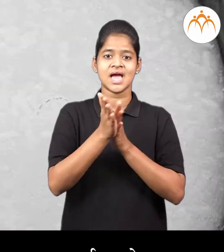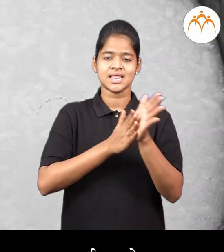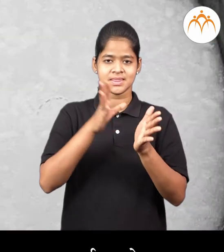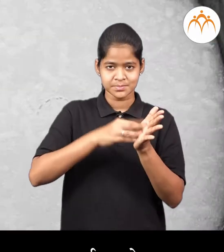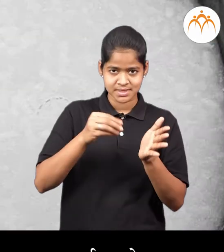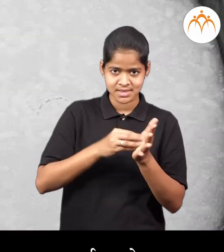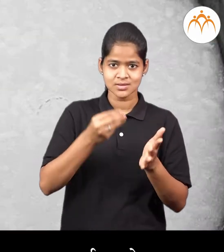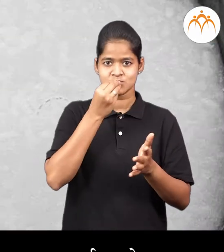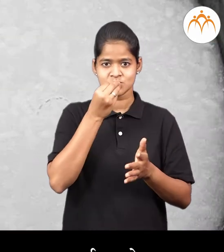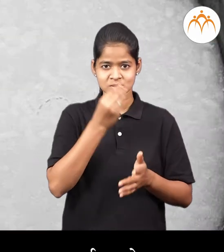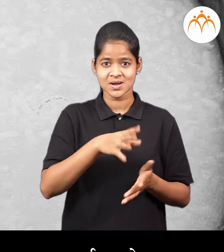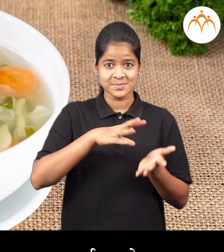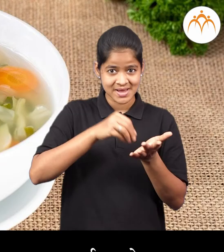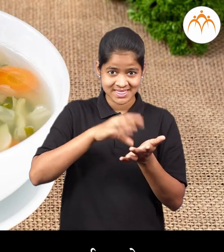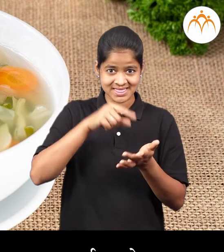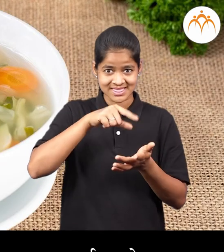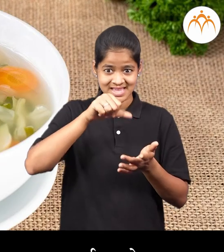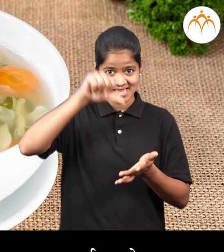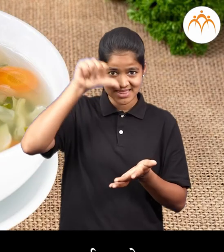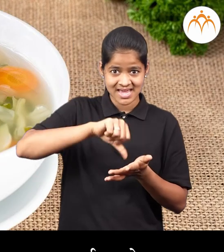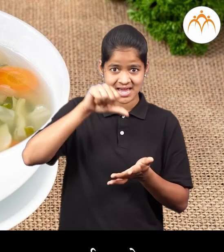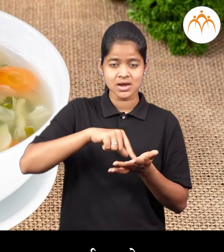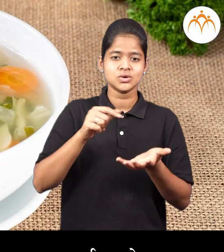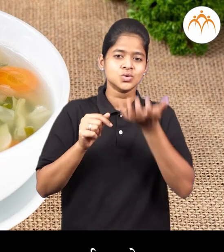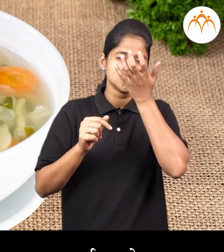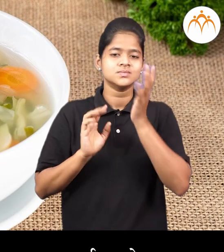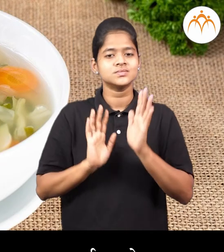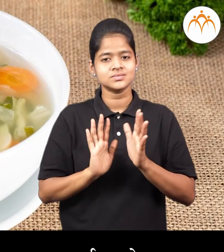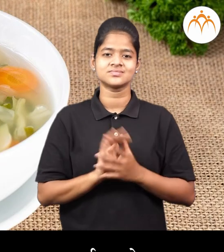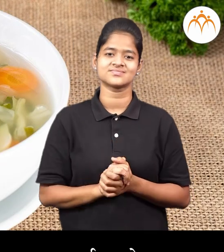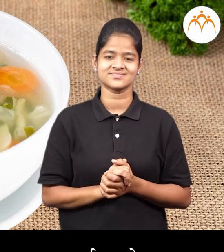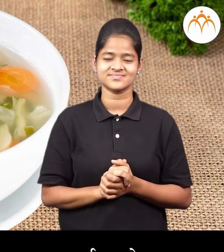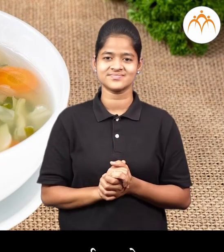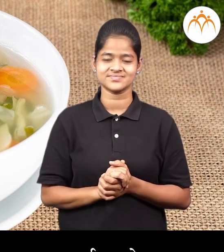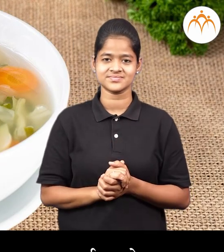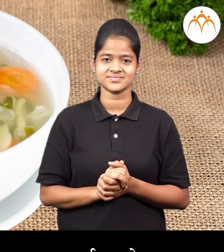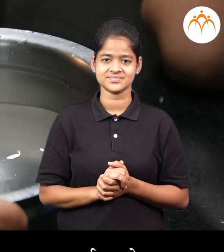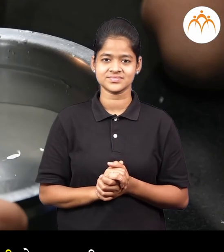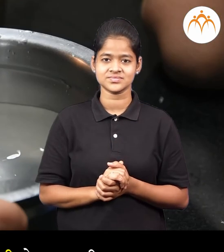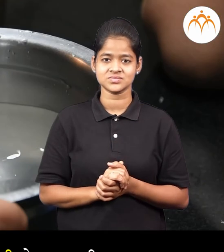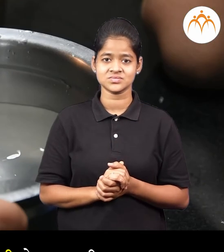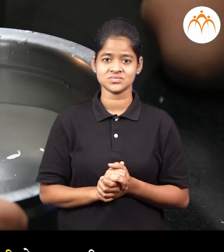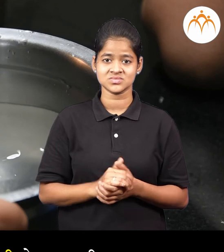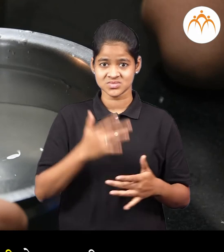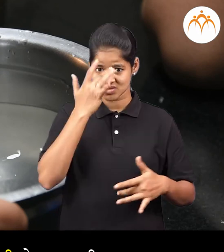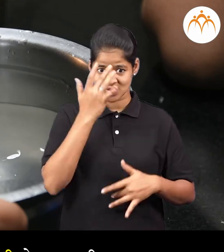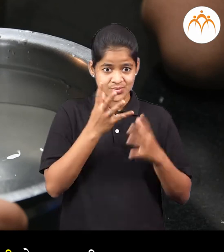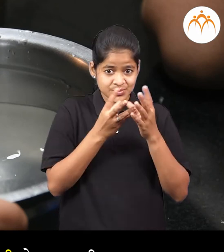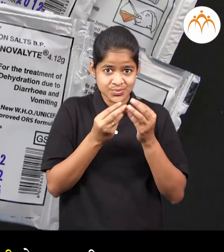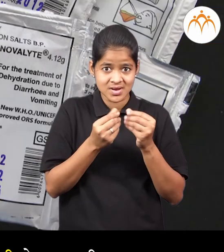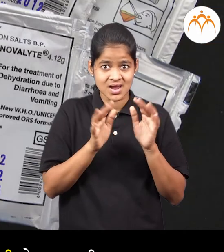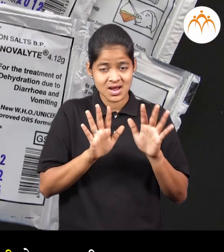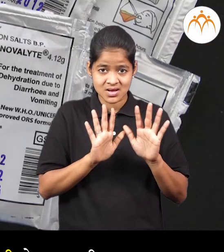भाताची पेज, सूप, असे मवू, पातल, द्रव पदार्थ ग्यावे बरे वाटे पर्यंत